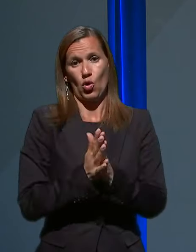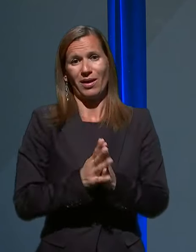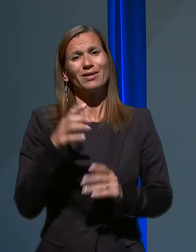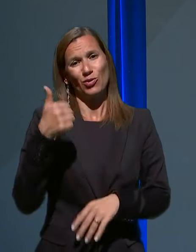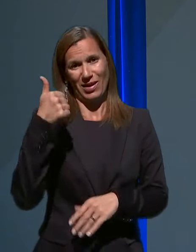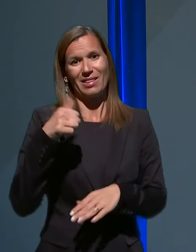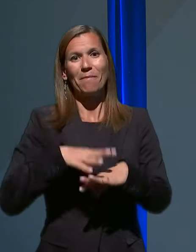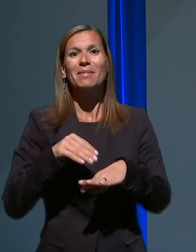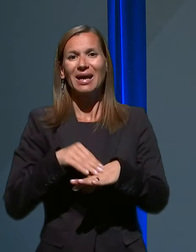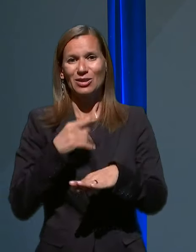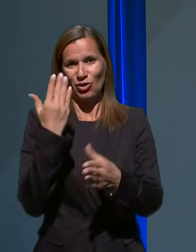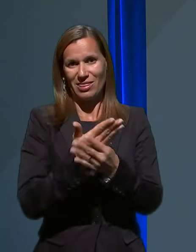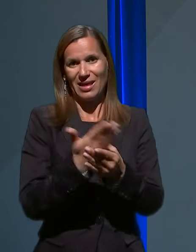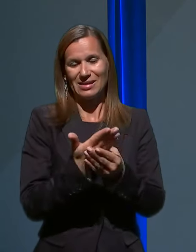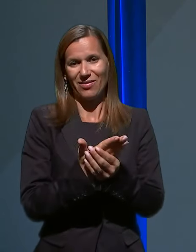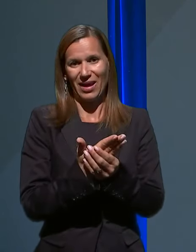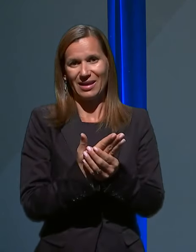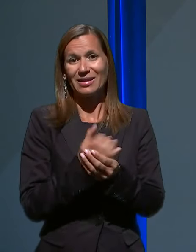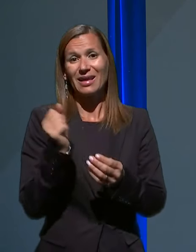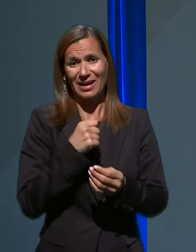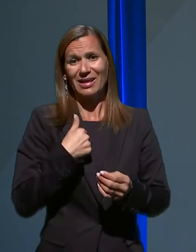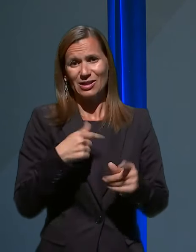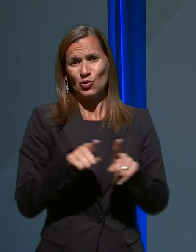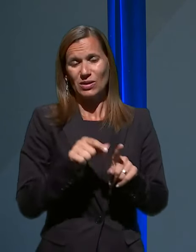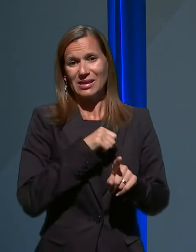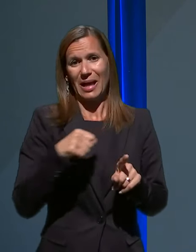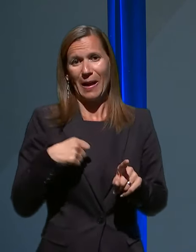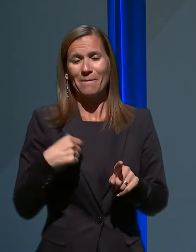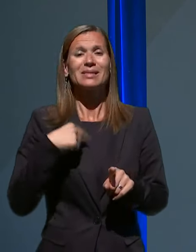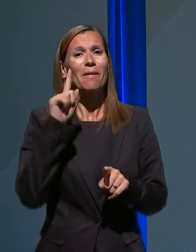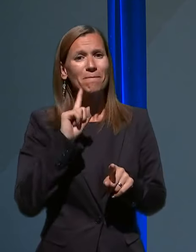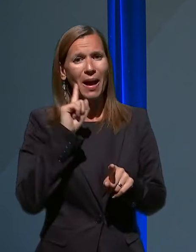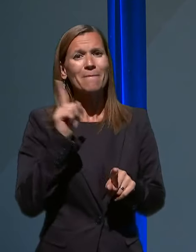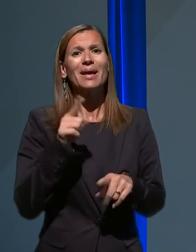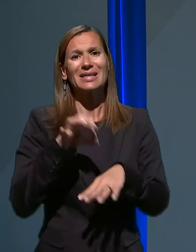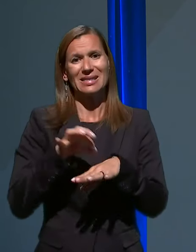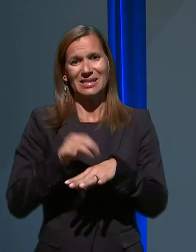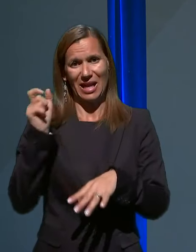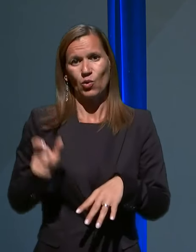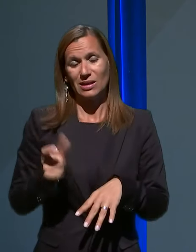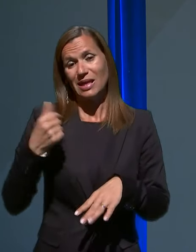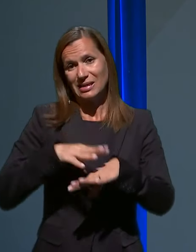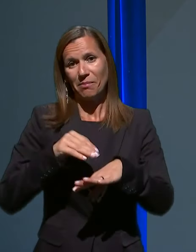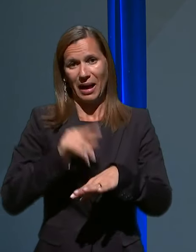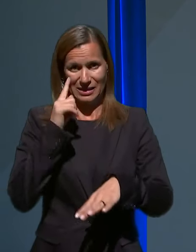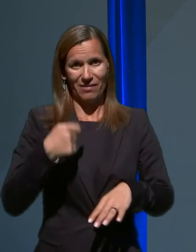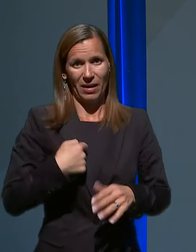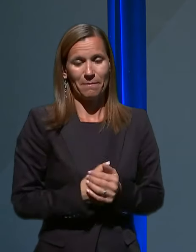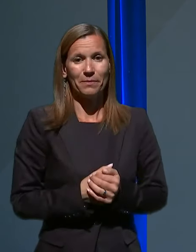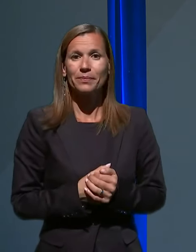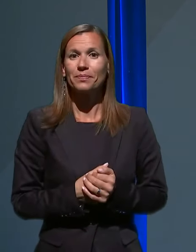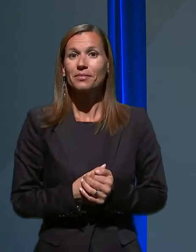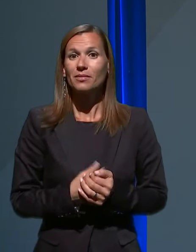nasvet, ker sem tudi sama mama in zdravnica iz prakse. Ob te